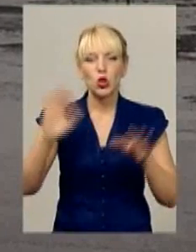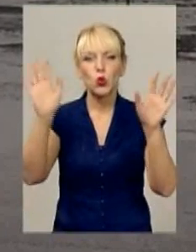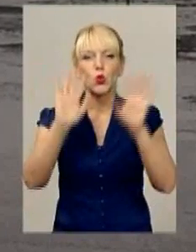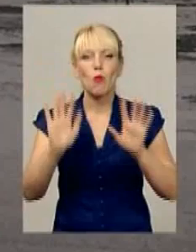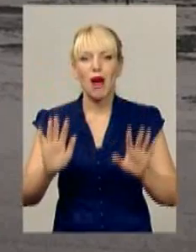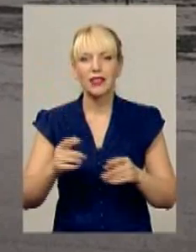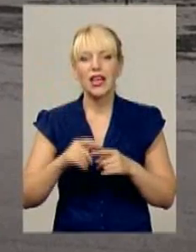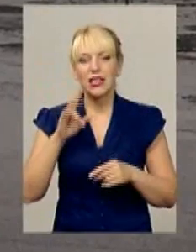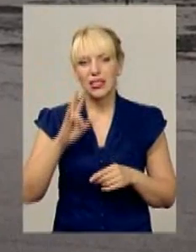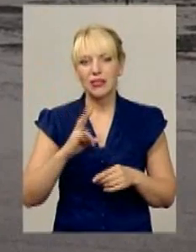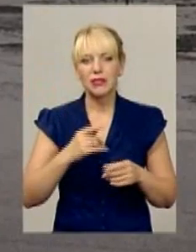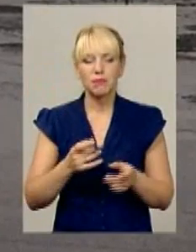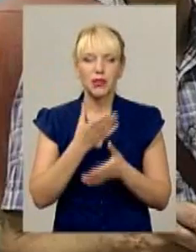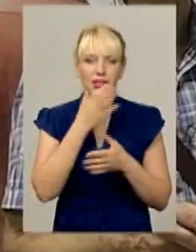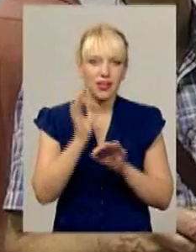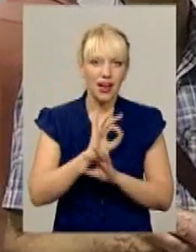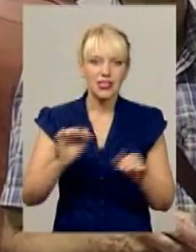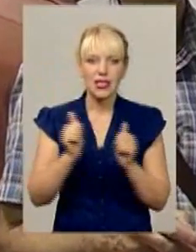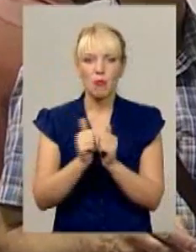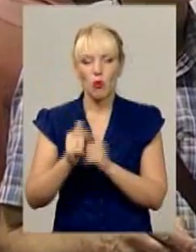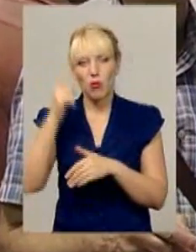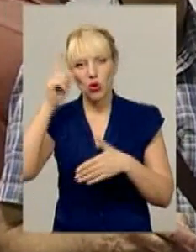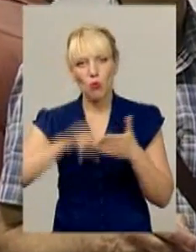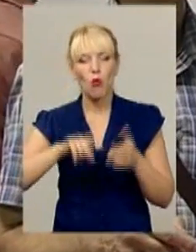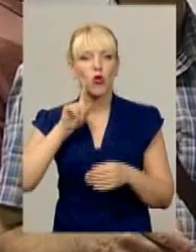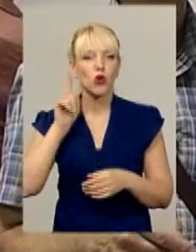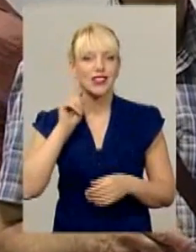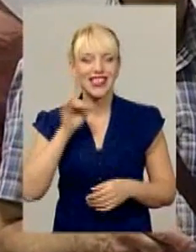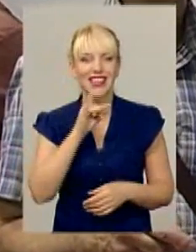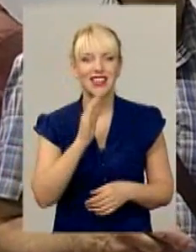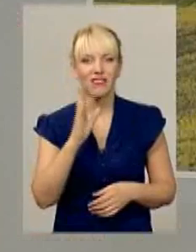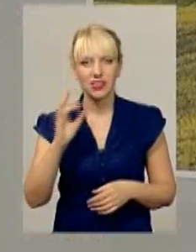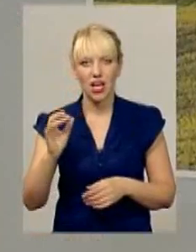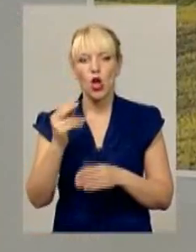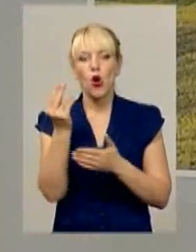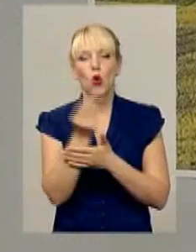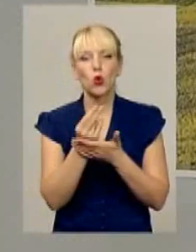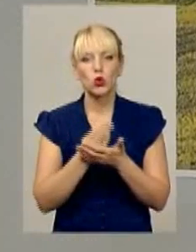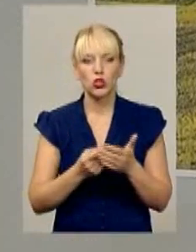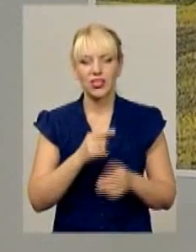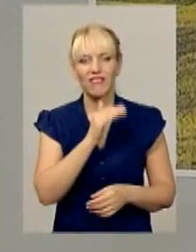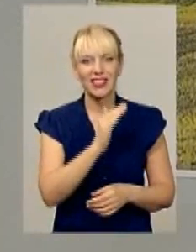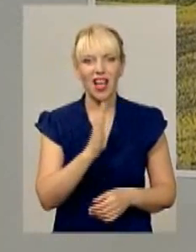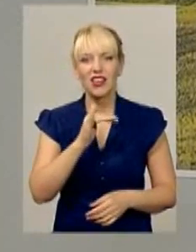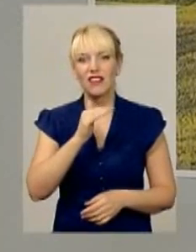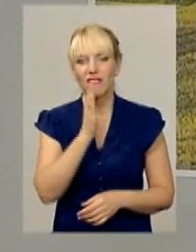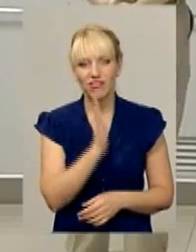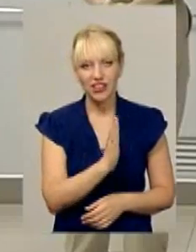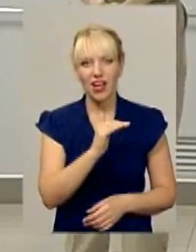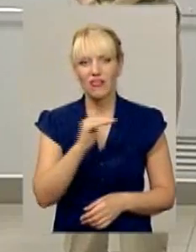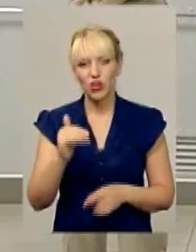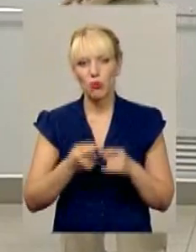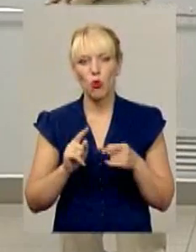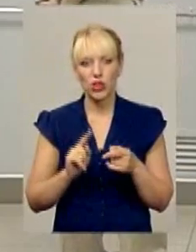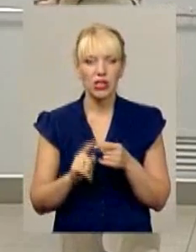відображення неба. Прекрасний поряд переконує молодий рівненський фотохудожник Віталій Філімонов. Його перша персональна виставка у